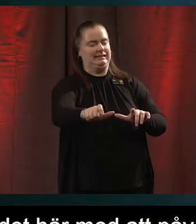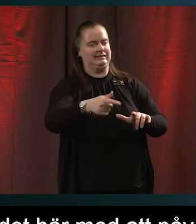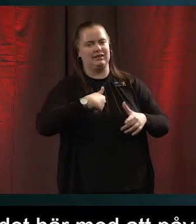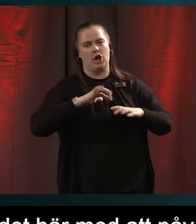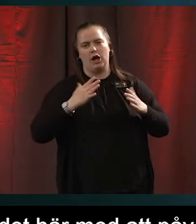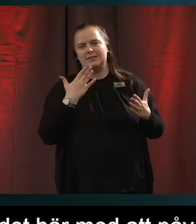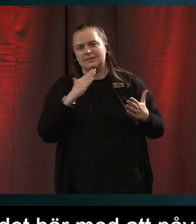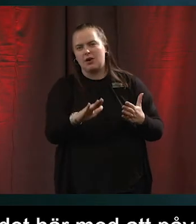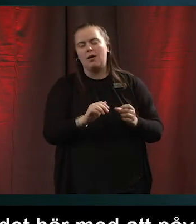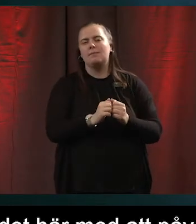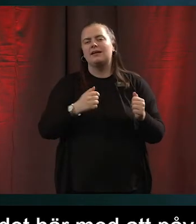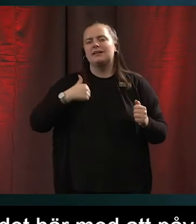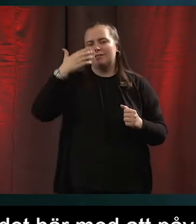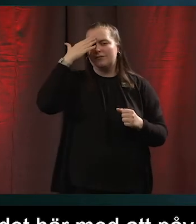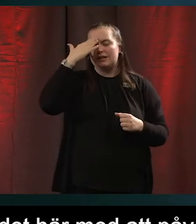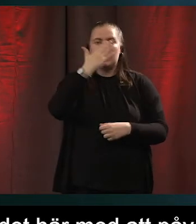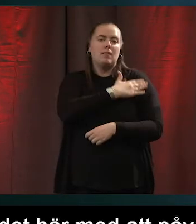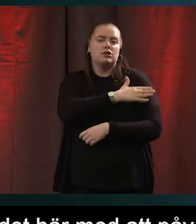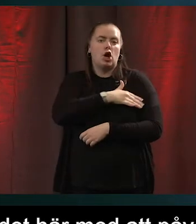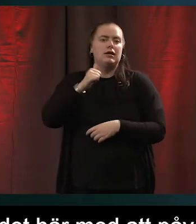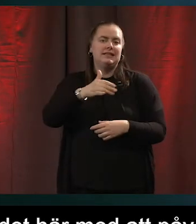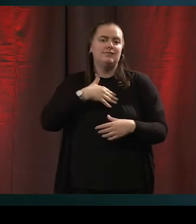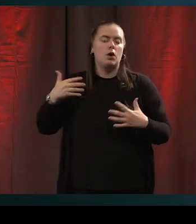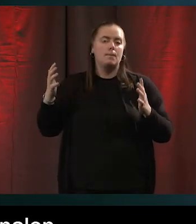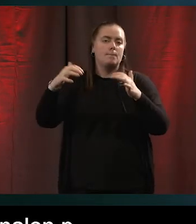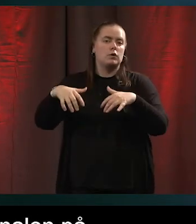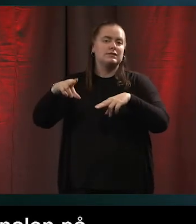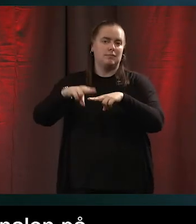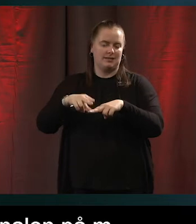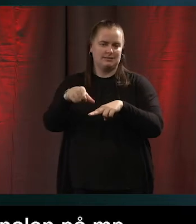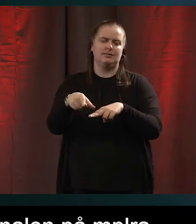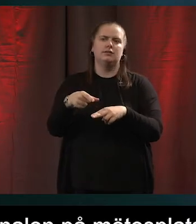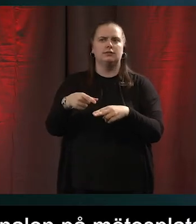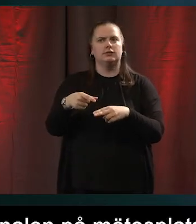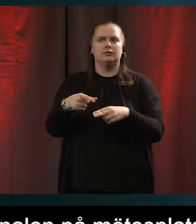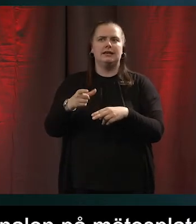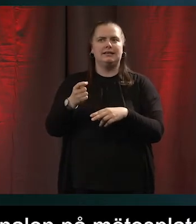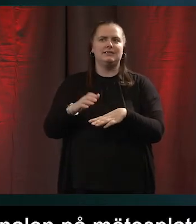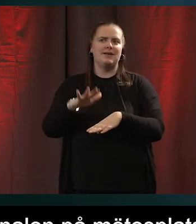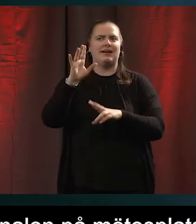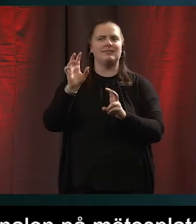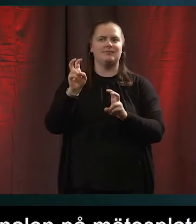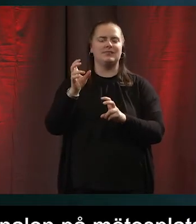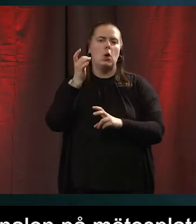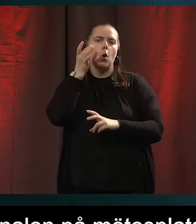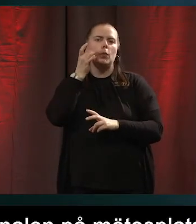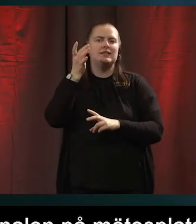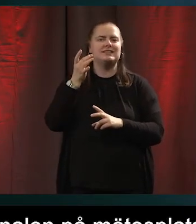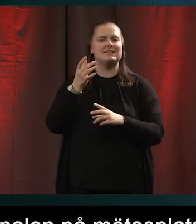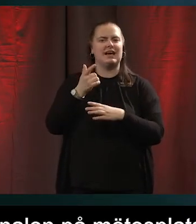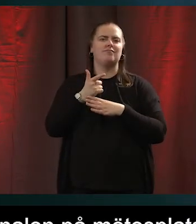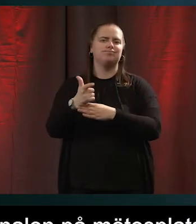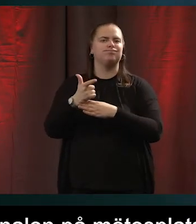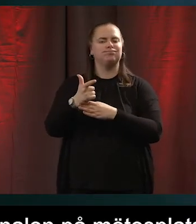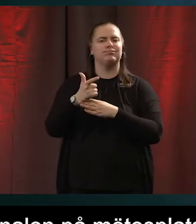Däremot så vet jag att personalen på våra mötesplatser just de gör mycket lite mer humoristiska videoklipp som de lägger upp. det kan jag